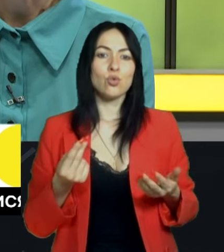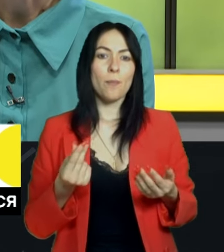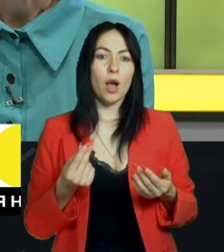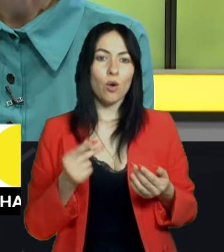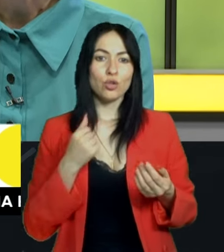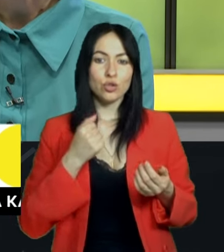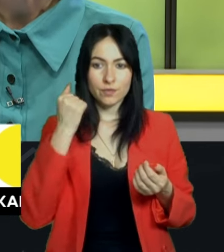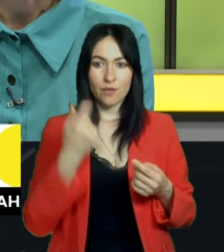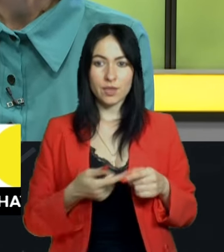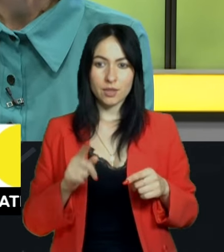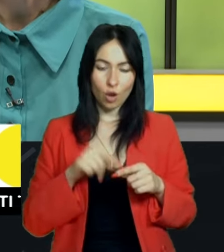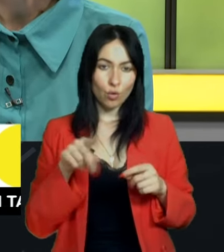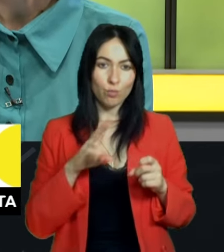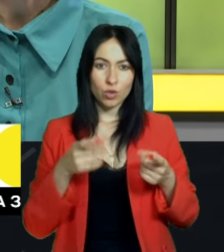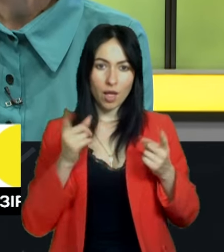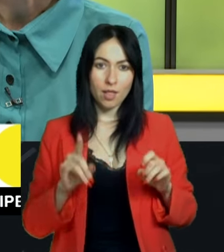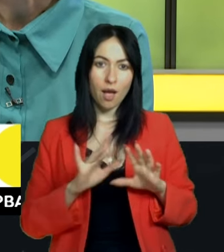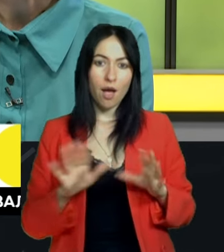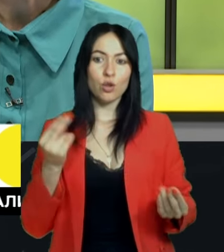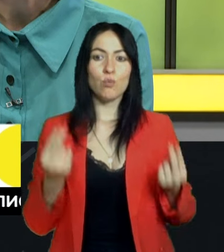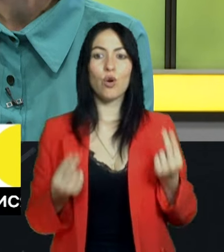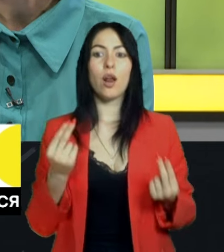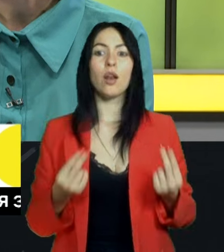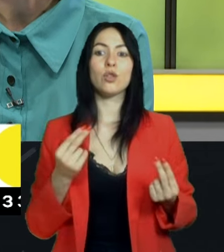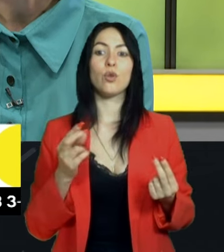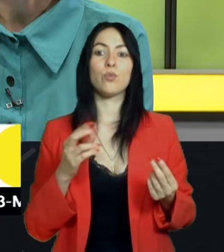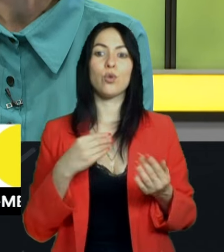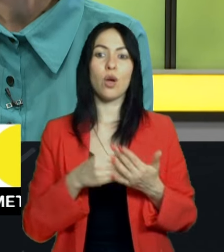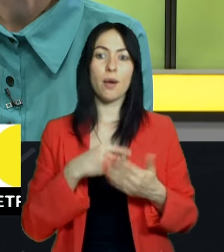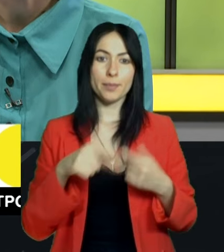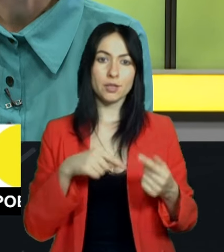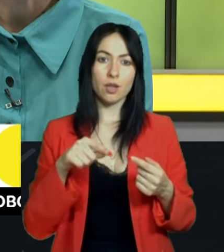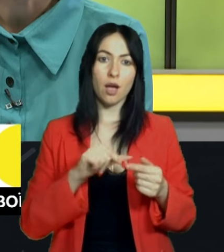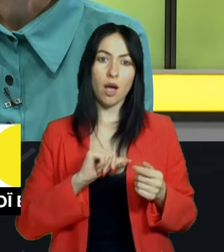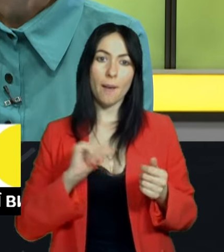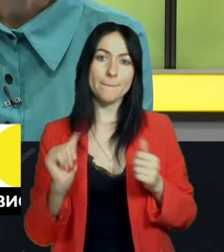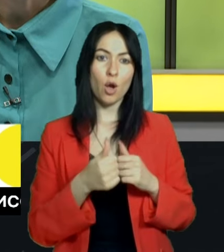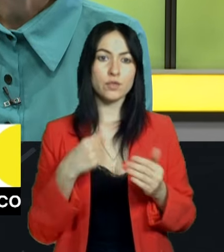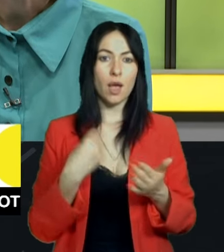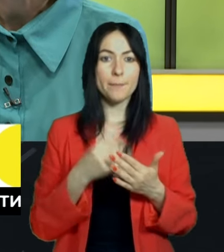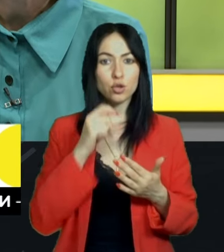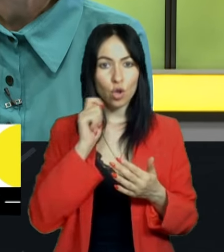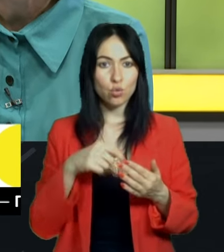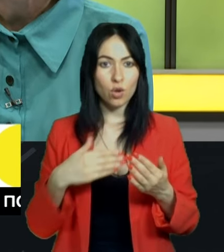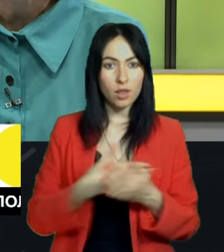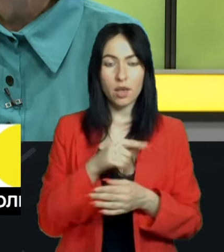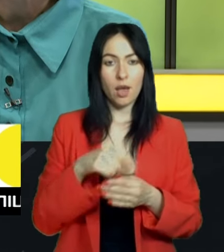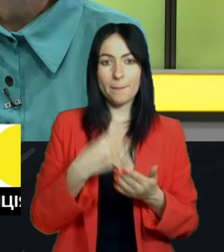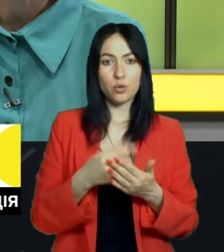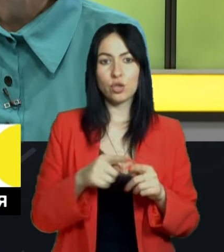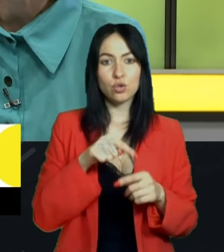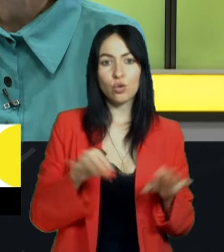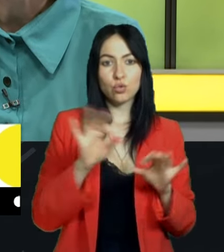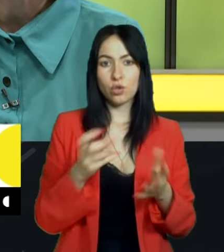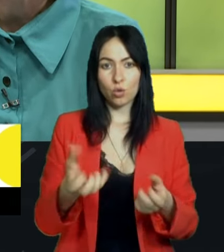нелегальному гральному бізнесу йде повз бюджет України і відповідно бюджет з цього нічого не отримує. За 2023 рік є